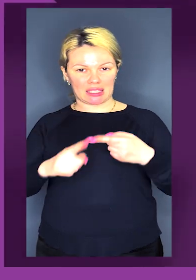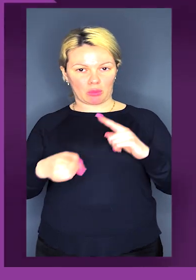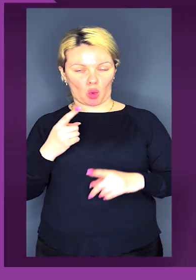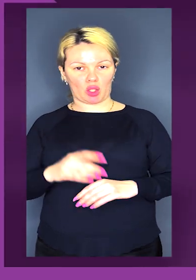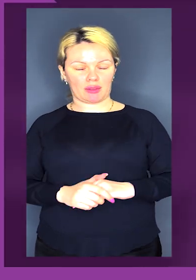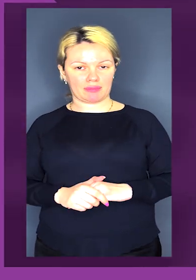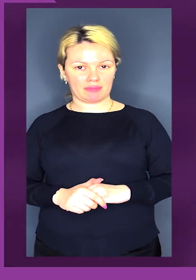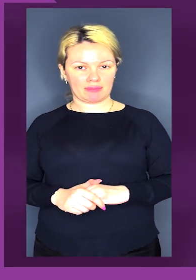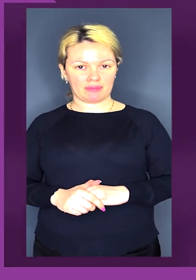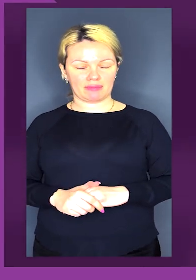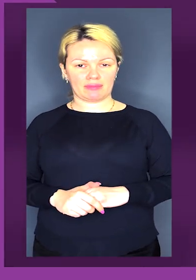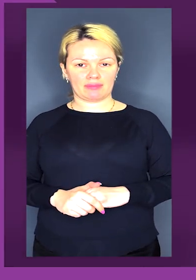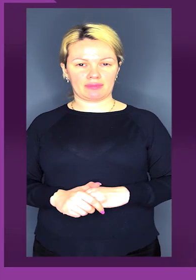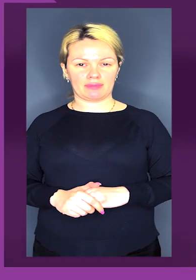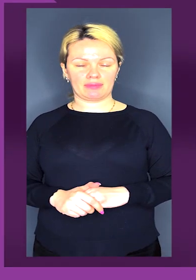виді зброї?